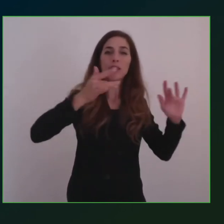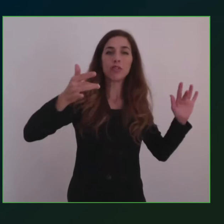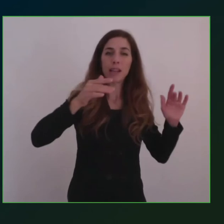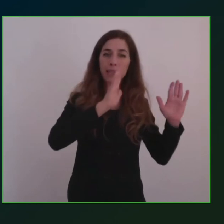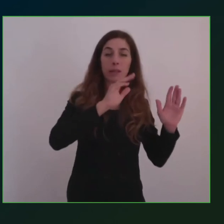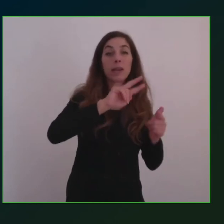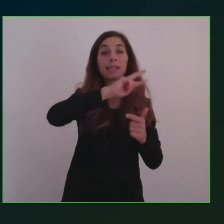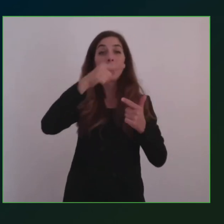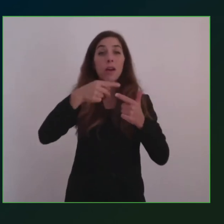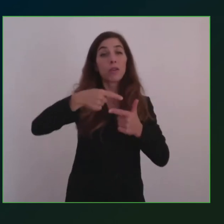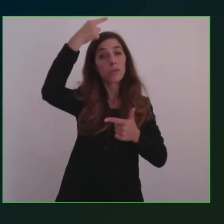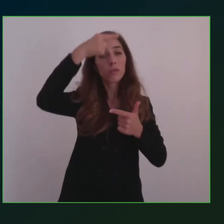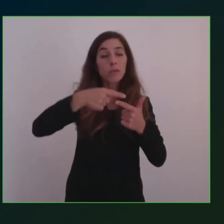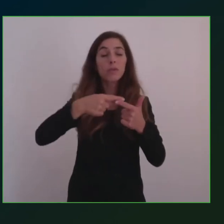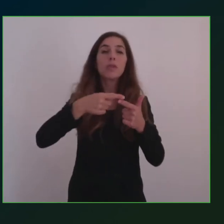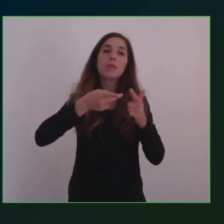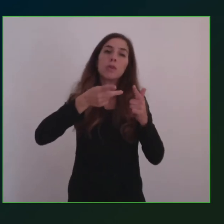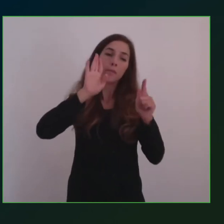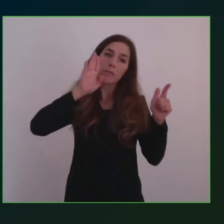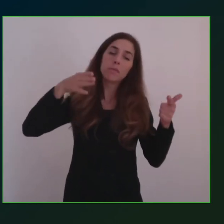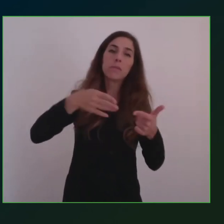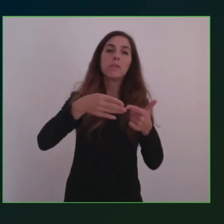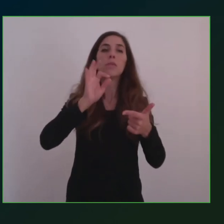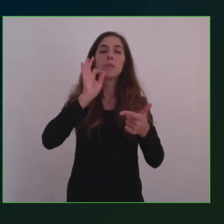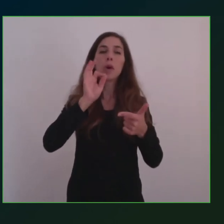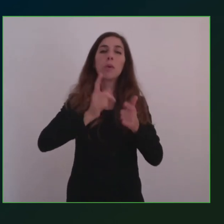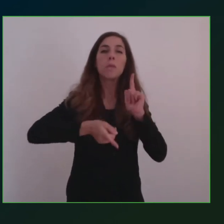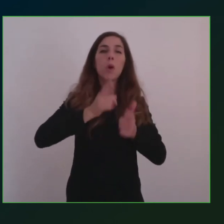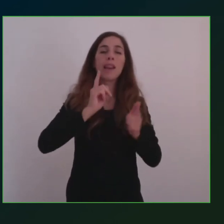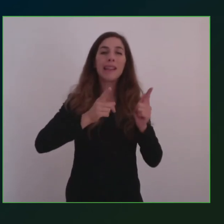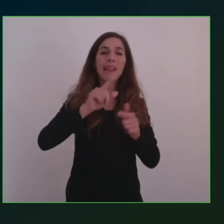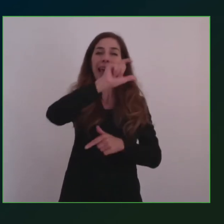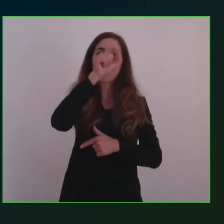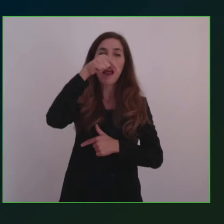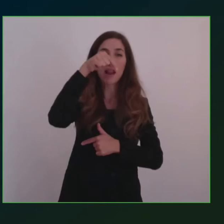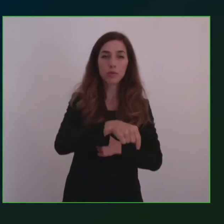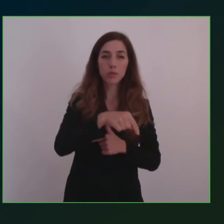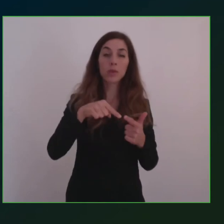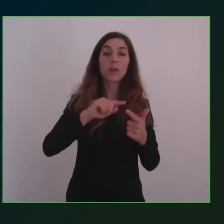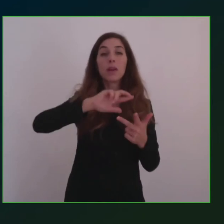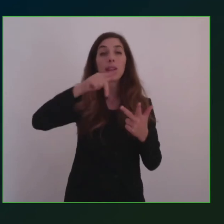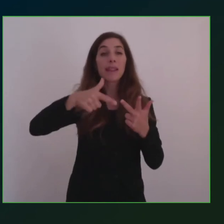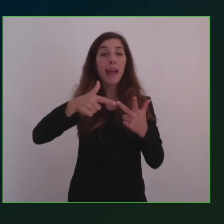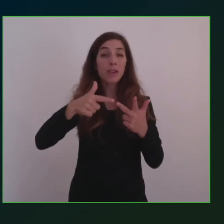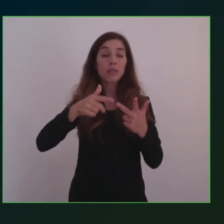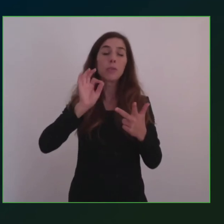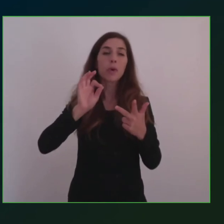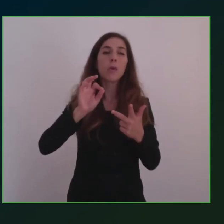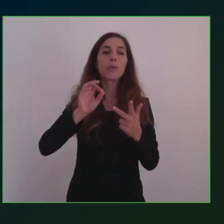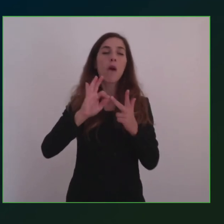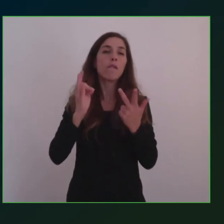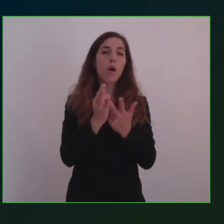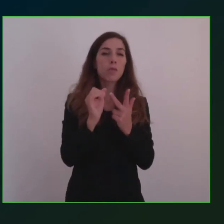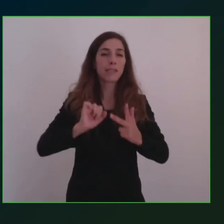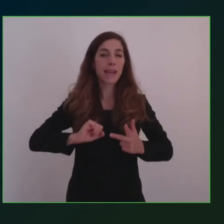Forum PR Sud dedicato alle politiche per il mezzogiorno e la terza è Forum PR Sanità dedicata ovviamente